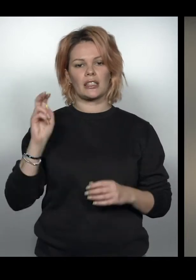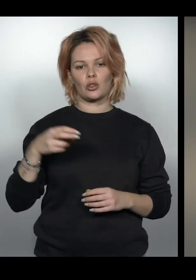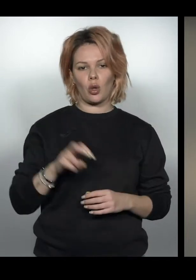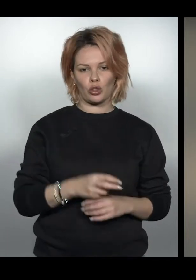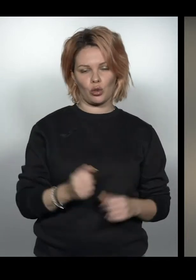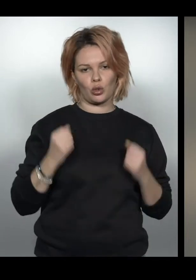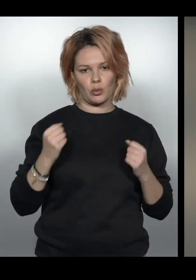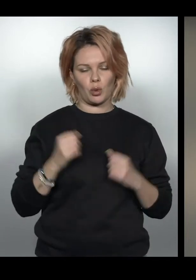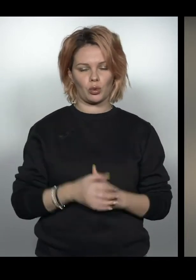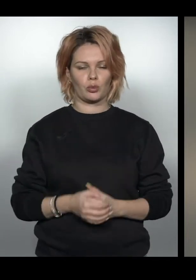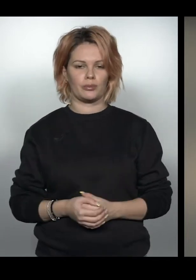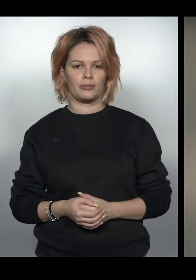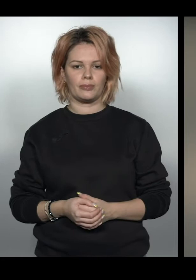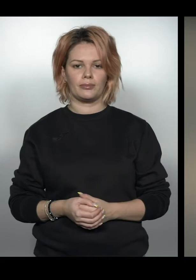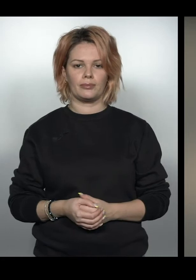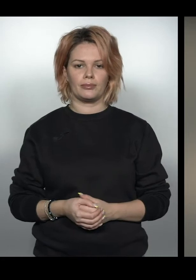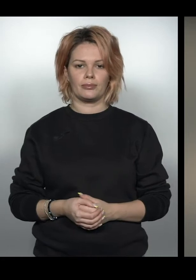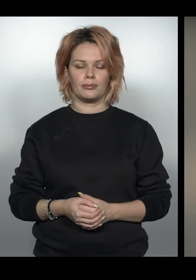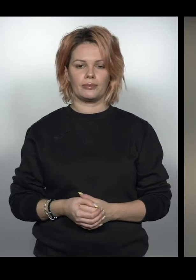команди гірськолижного спорту.